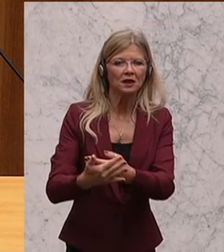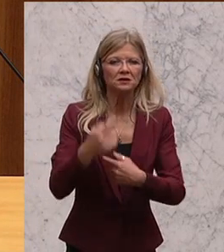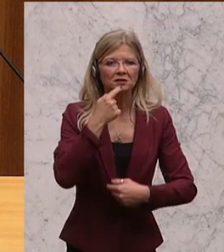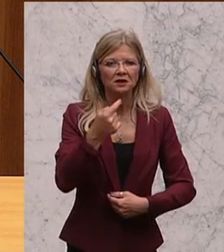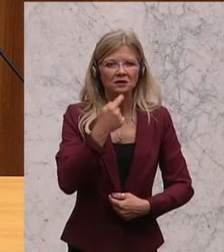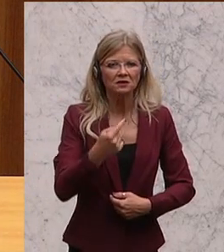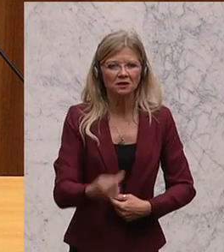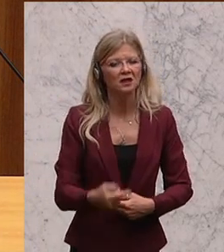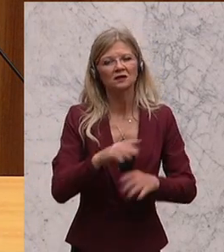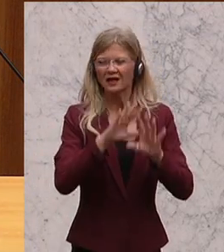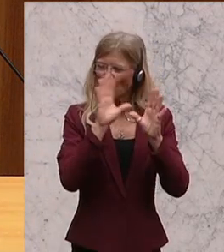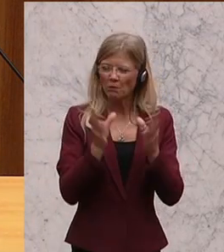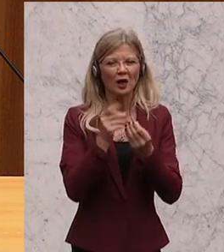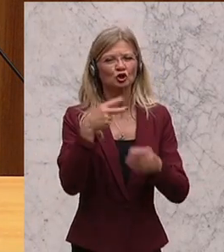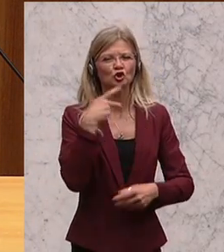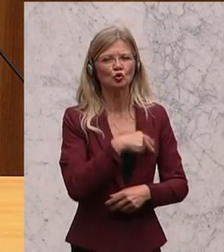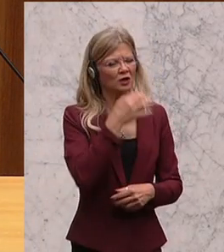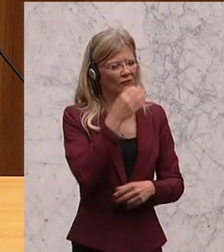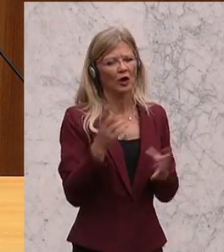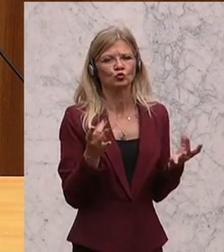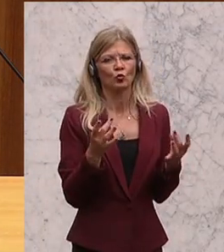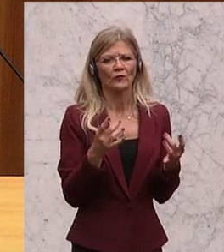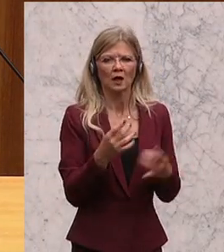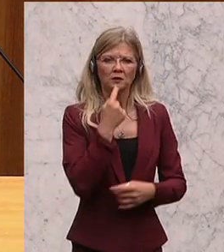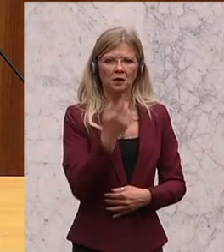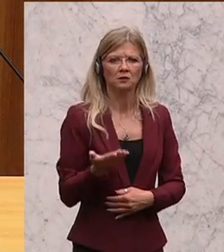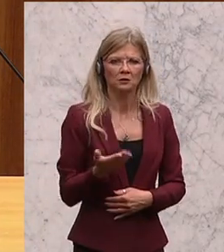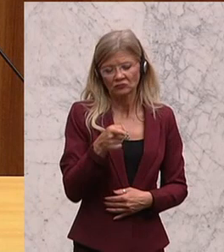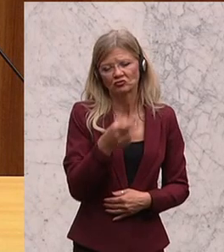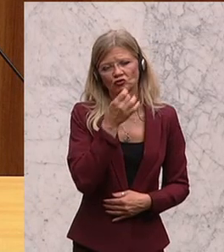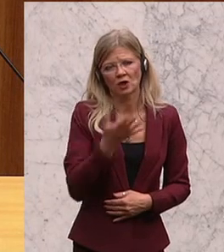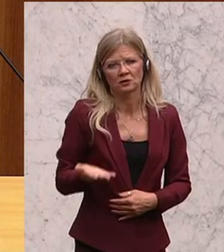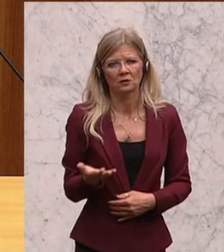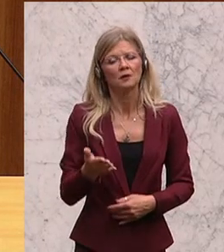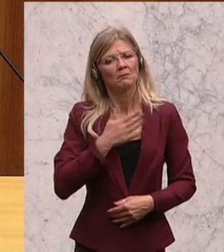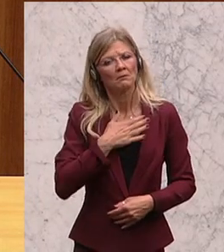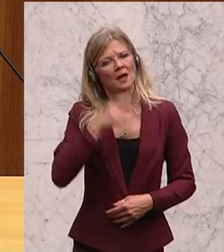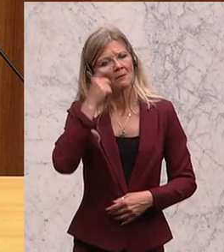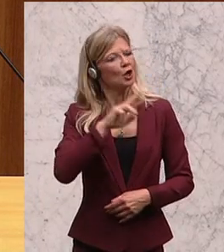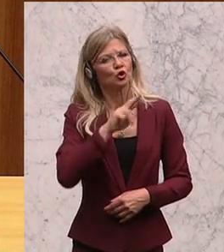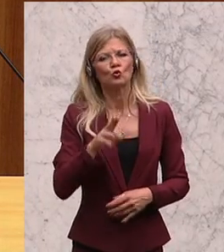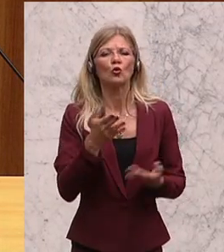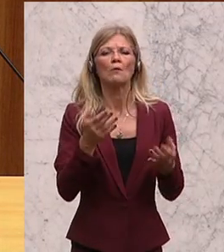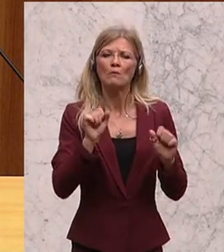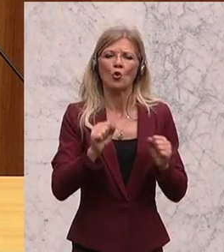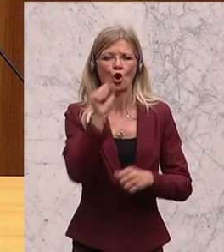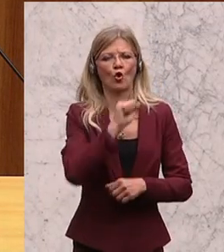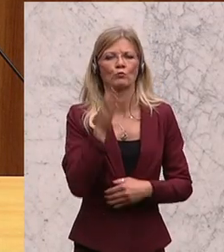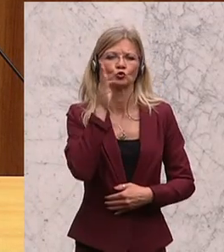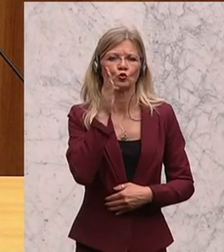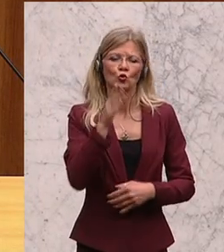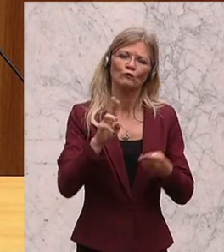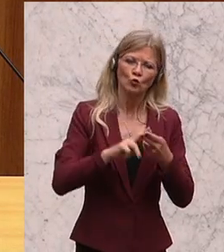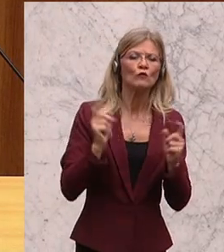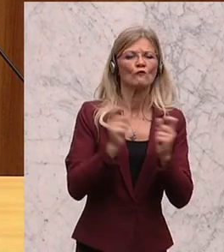soziale Frage wesentlich zu kurz gekommen ist. Und ich bin der Meinung, Europa wird nur dann eine Zukunft haben und funktionieren,